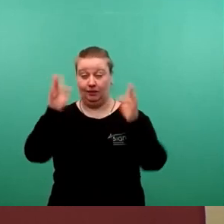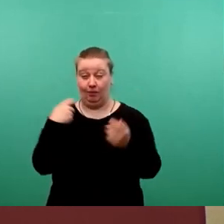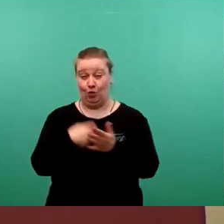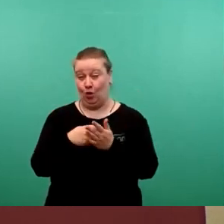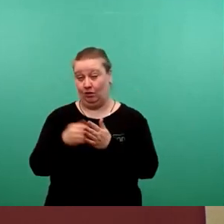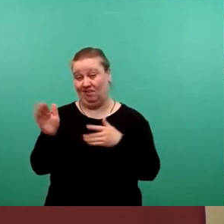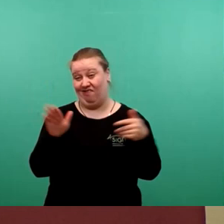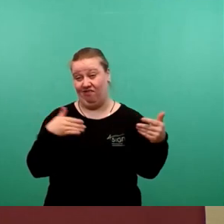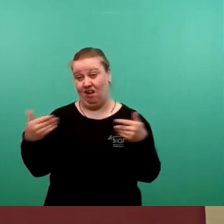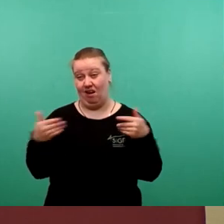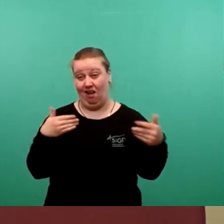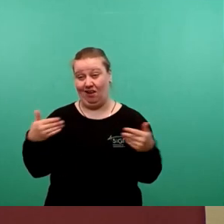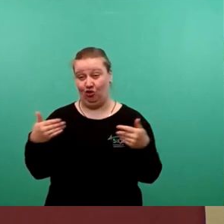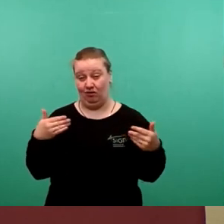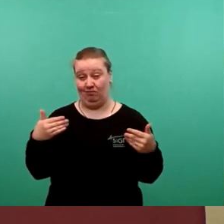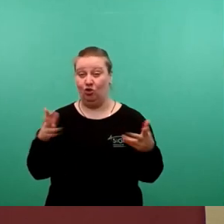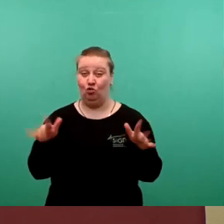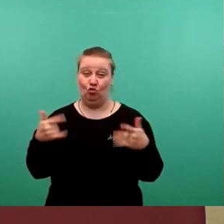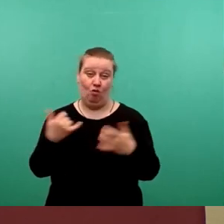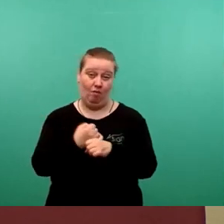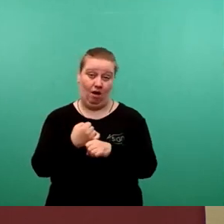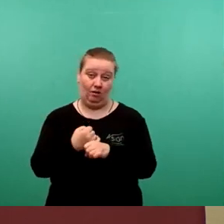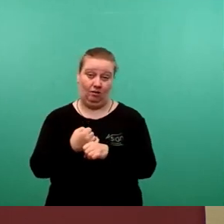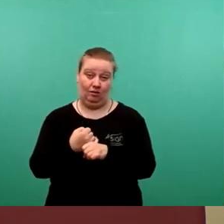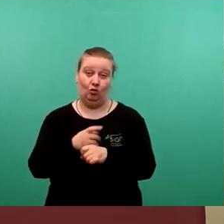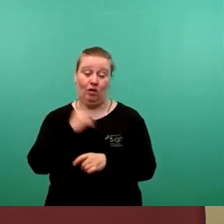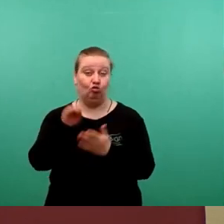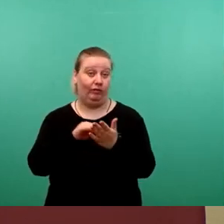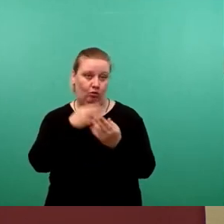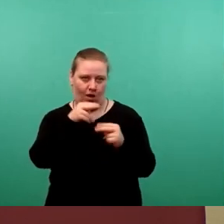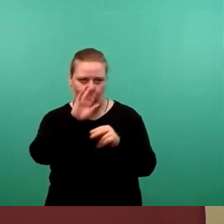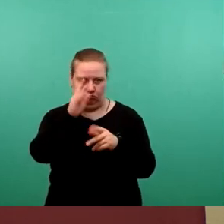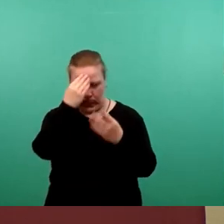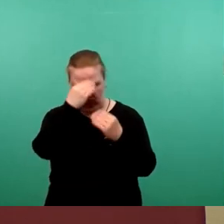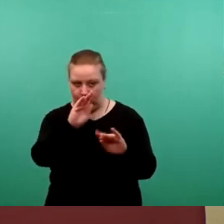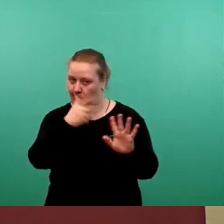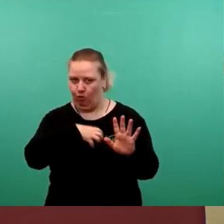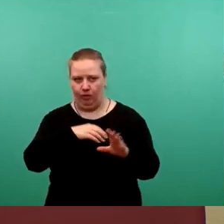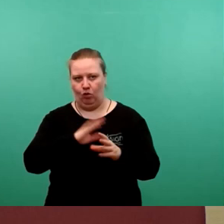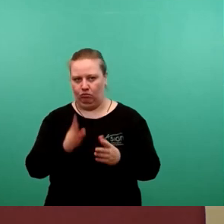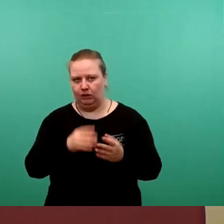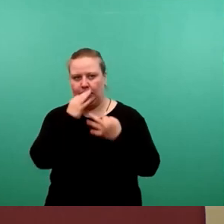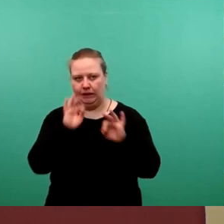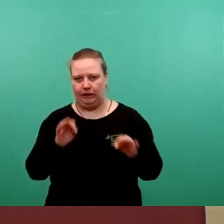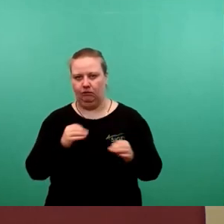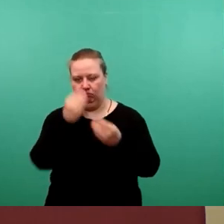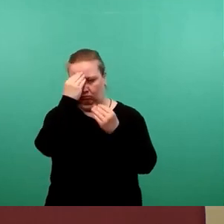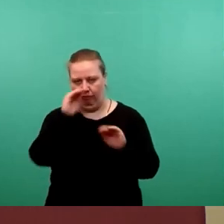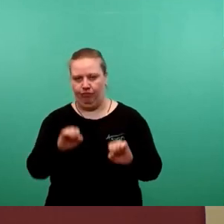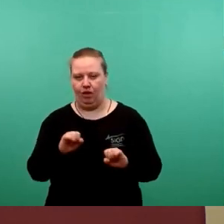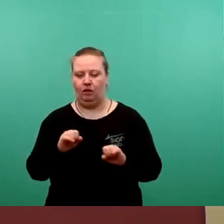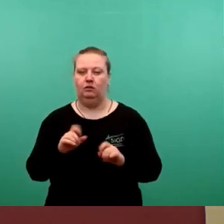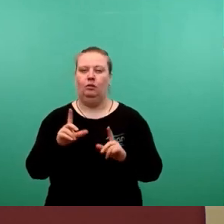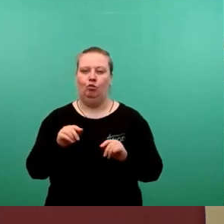vornehmen, und das haben wir gemacht, das kriegen Sie dann in der schriftlichen Beantwortung nochmal übermittelt, kommen wir